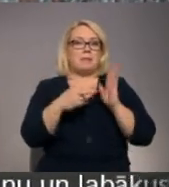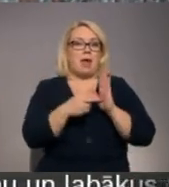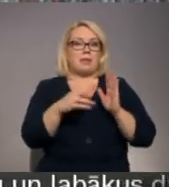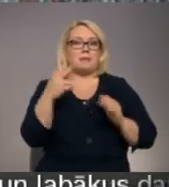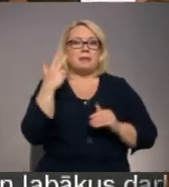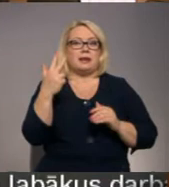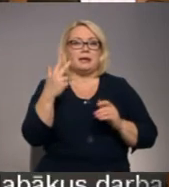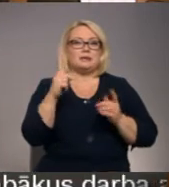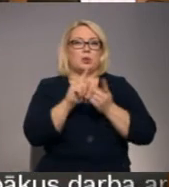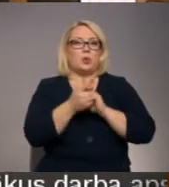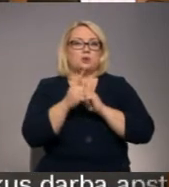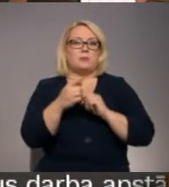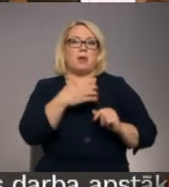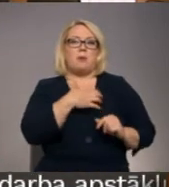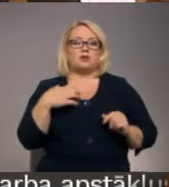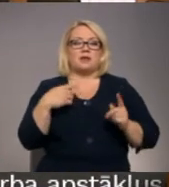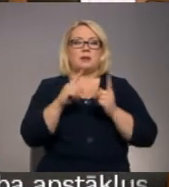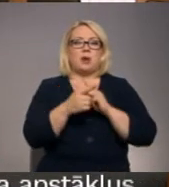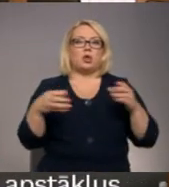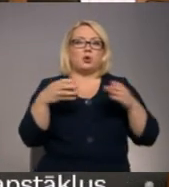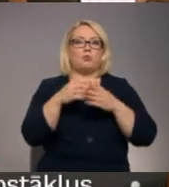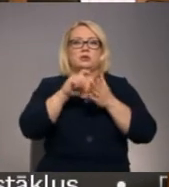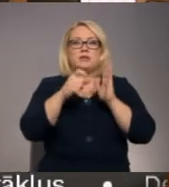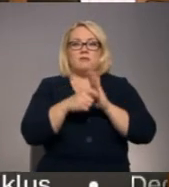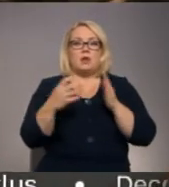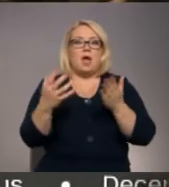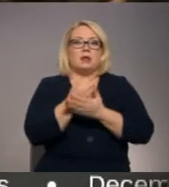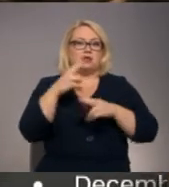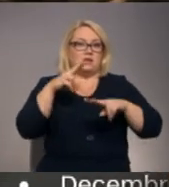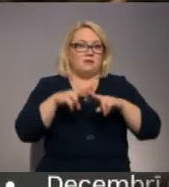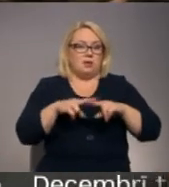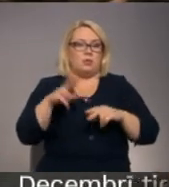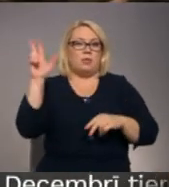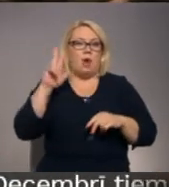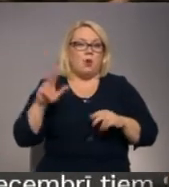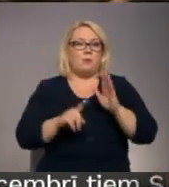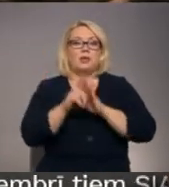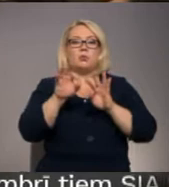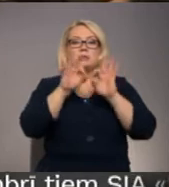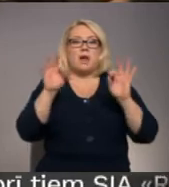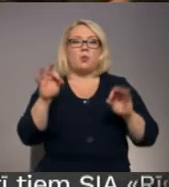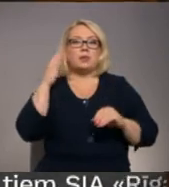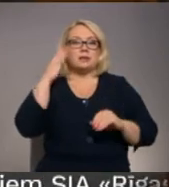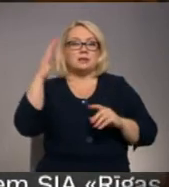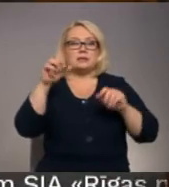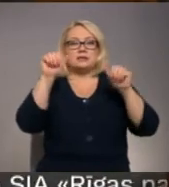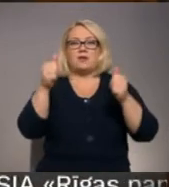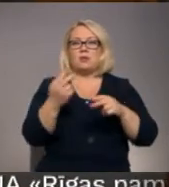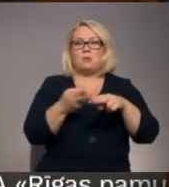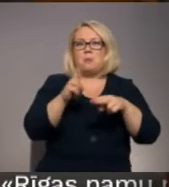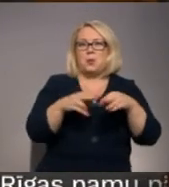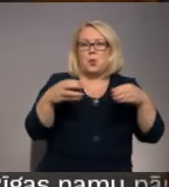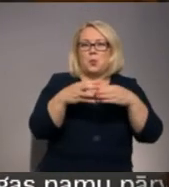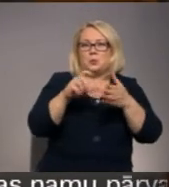arī trīs grozījumi, lai pašvaldības mainītu grupu dzīvokļu atrašanās vietu. Daugavpilī no sākotnējās ieceres, izveidot papildus